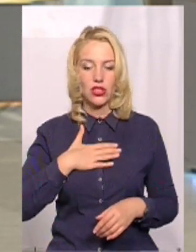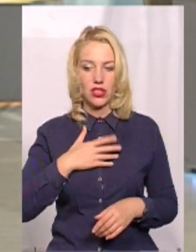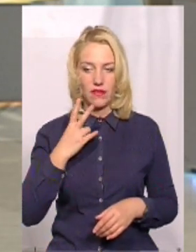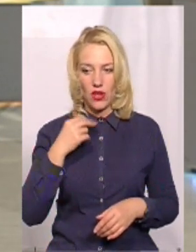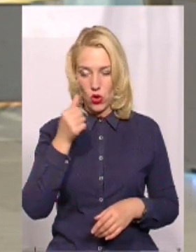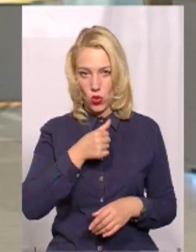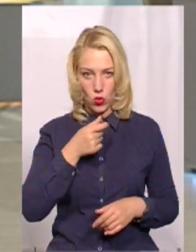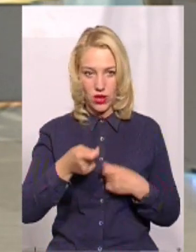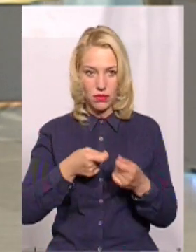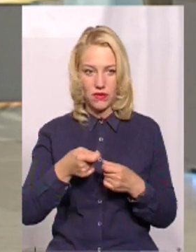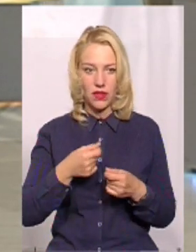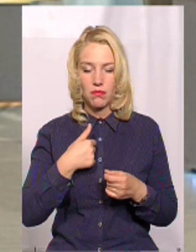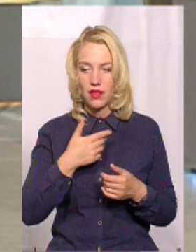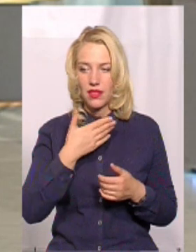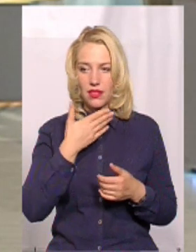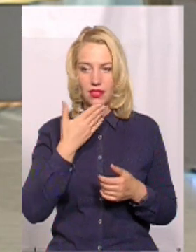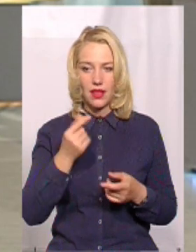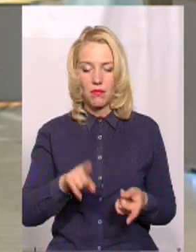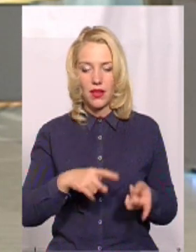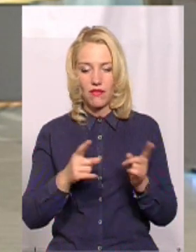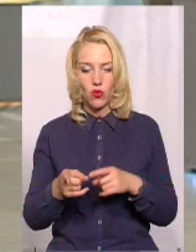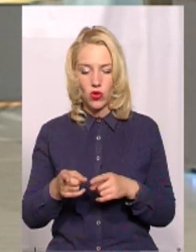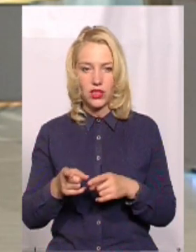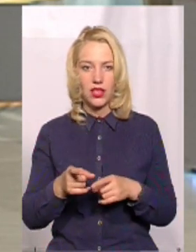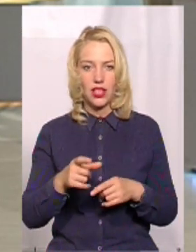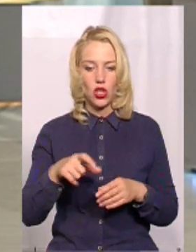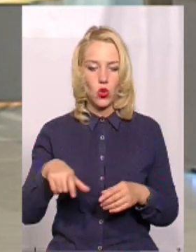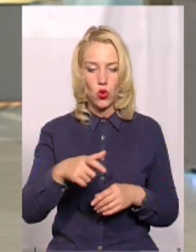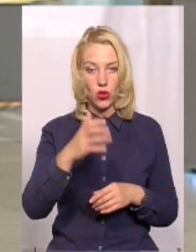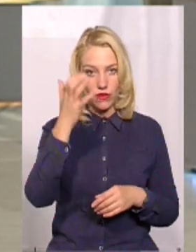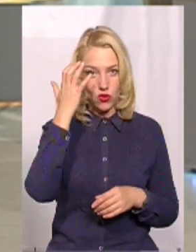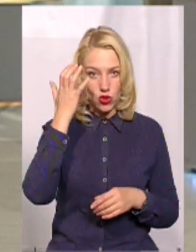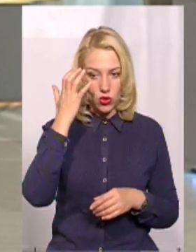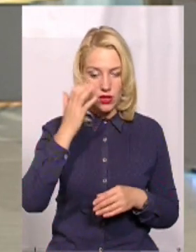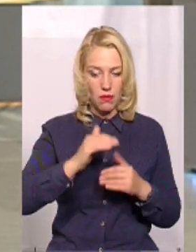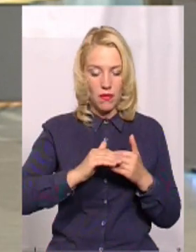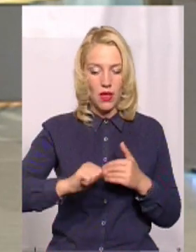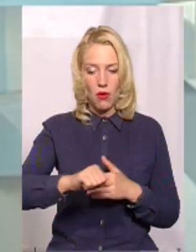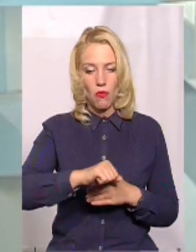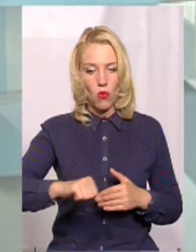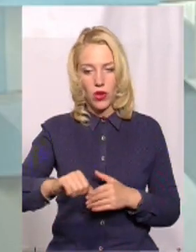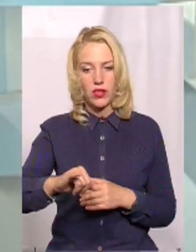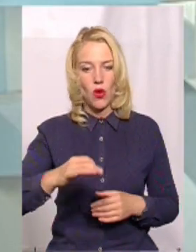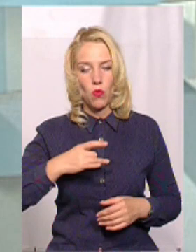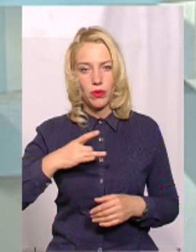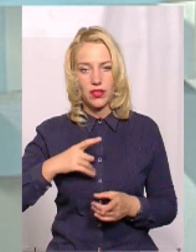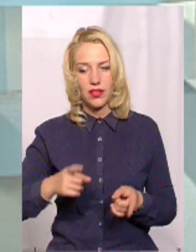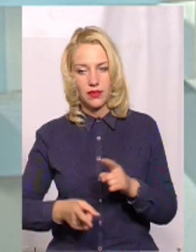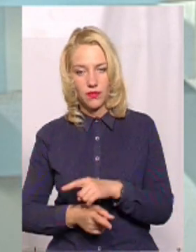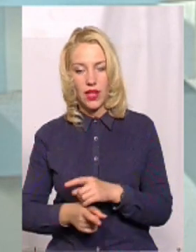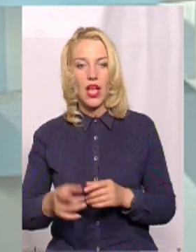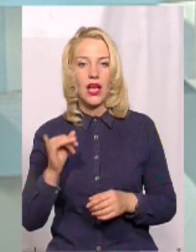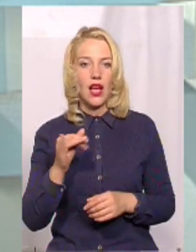то ми не переводили. Дороги з чорного покриття в біли, а припустимо... навпаки переводили? При